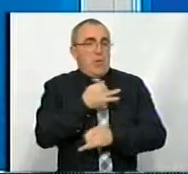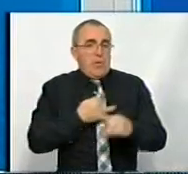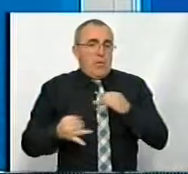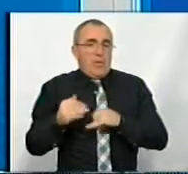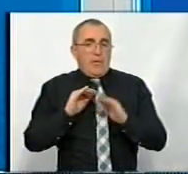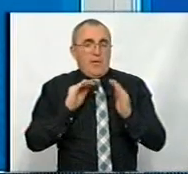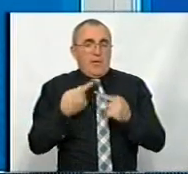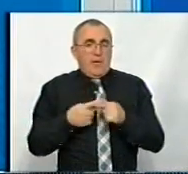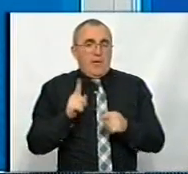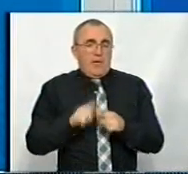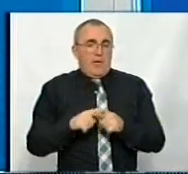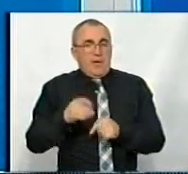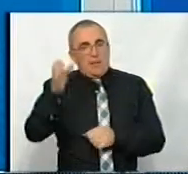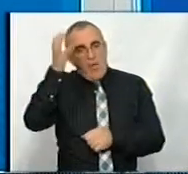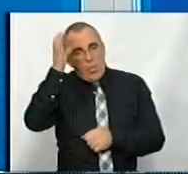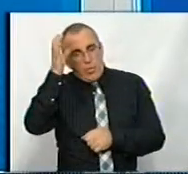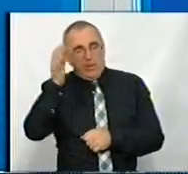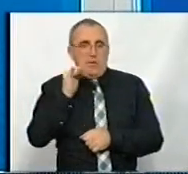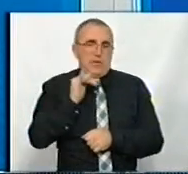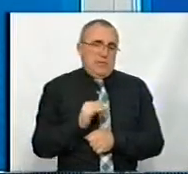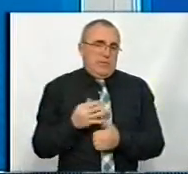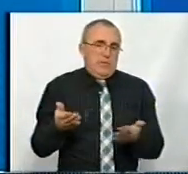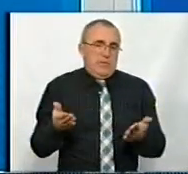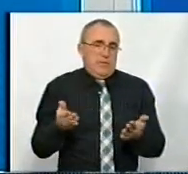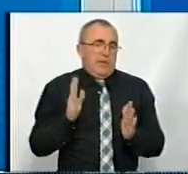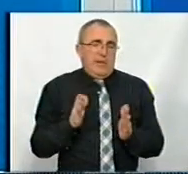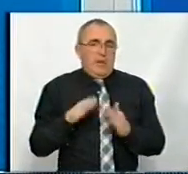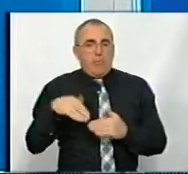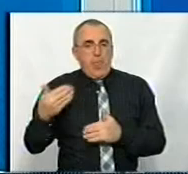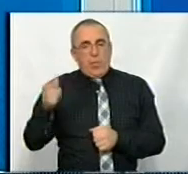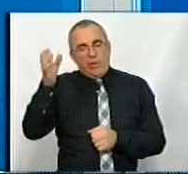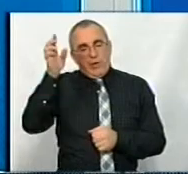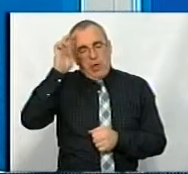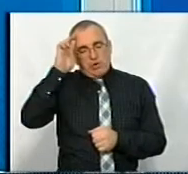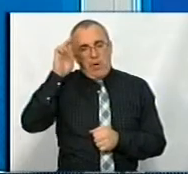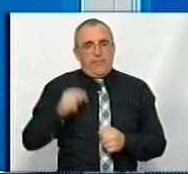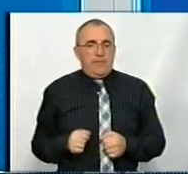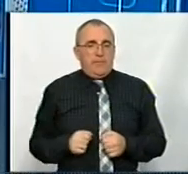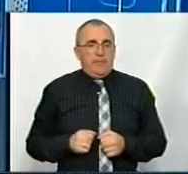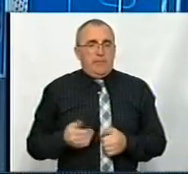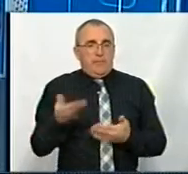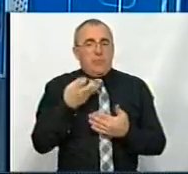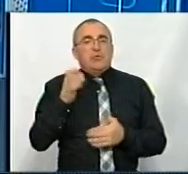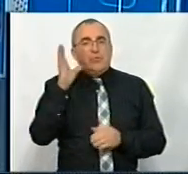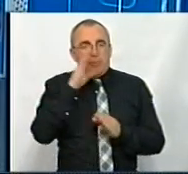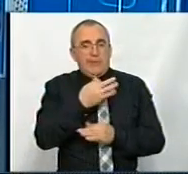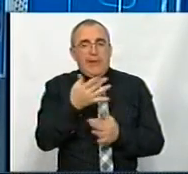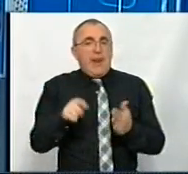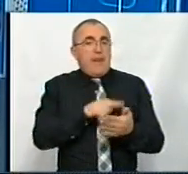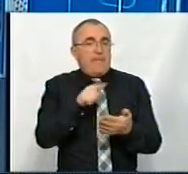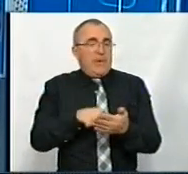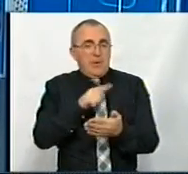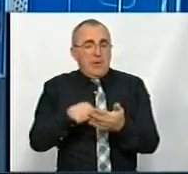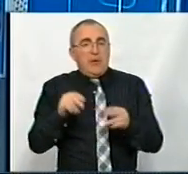певну комерціоналізацію науки і не тільки з боку держави. Ми ще встигаємо кілька питання.